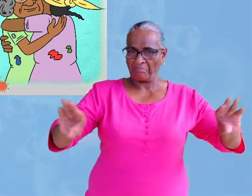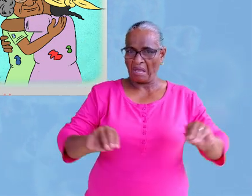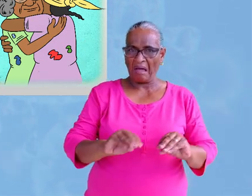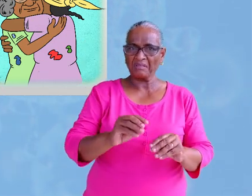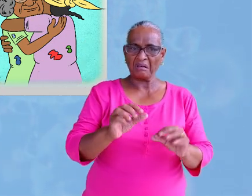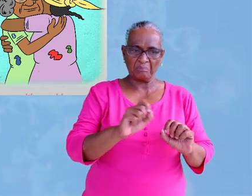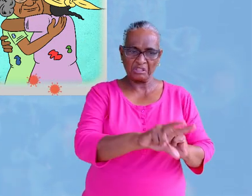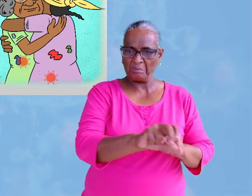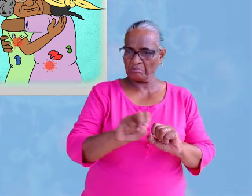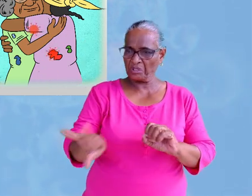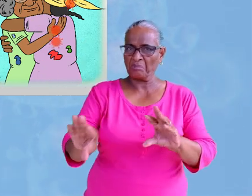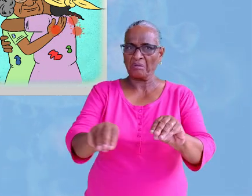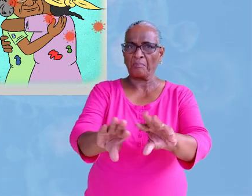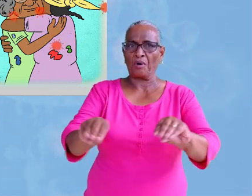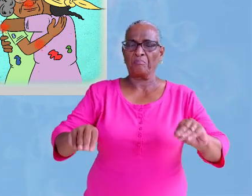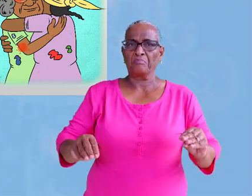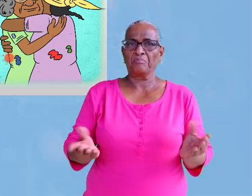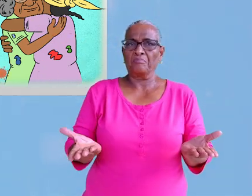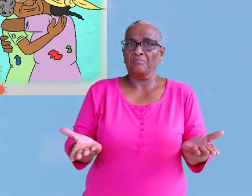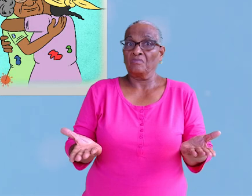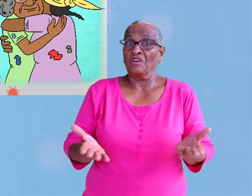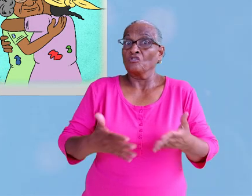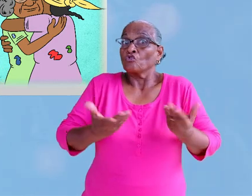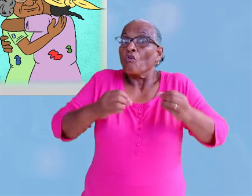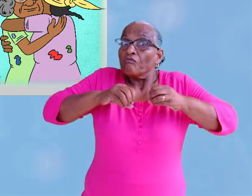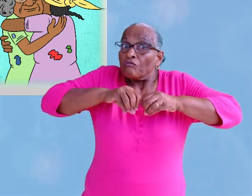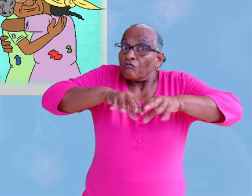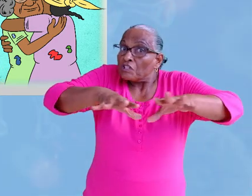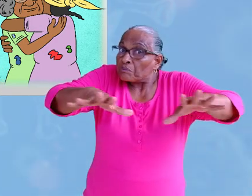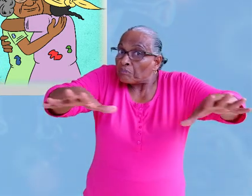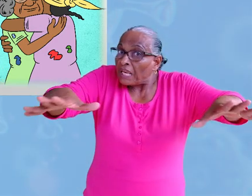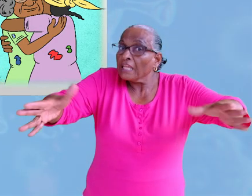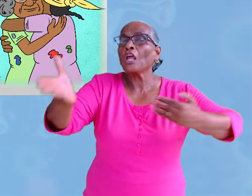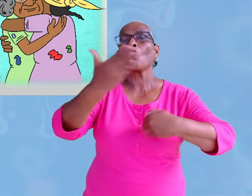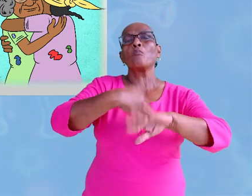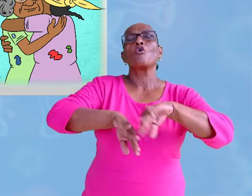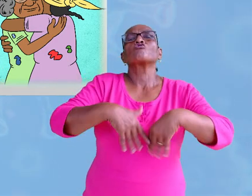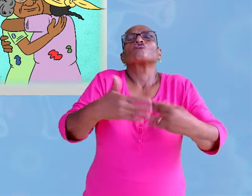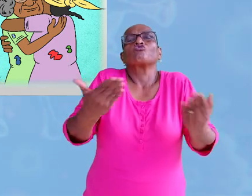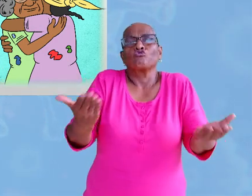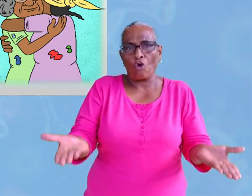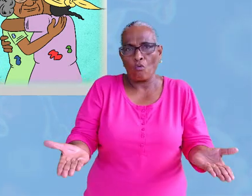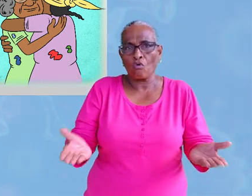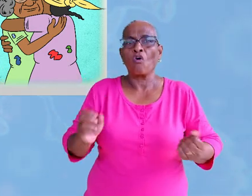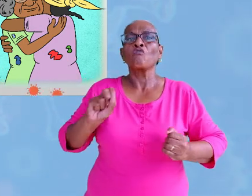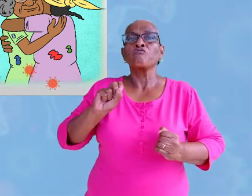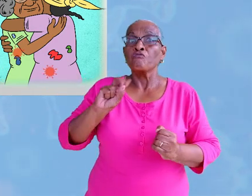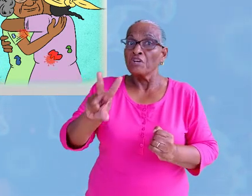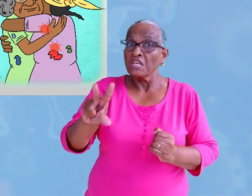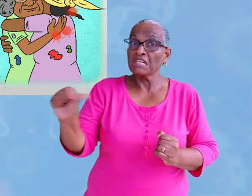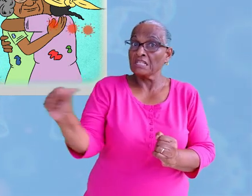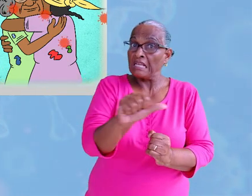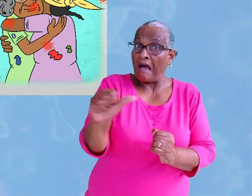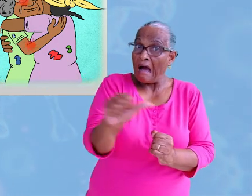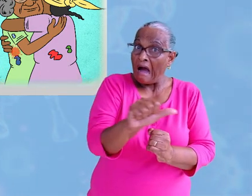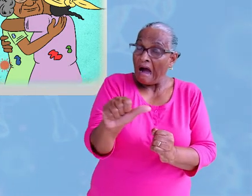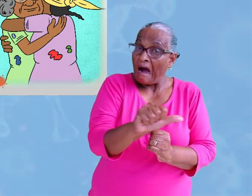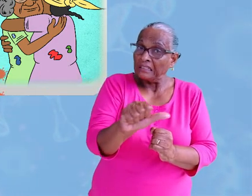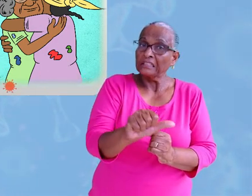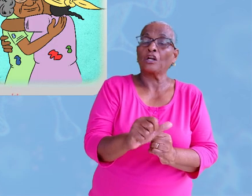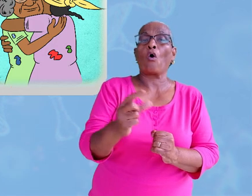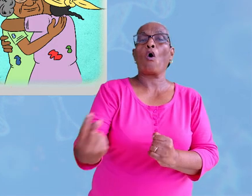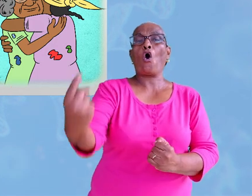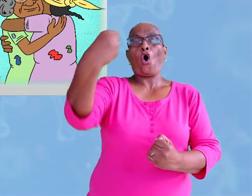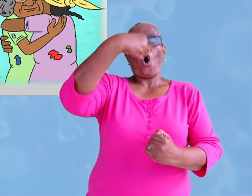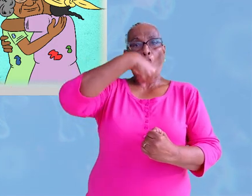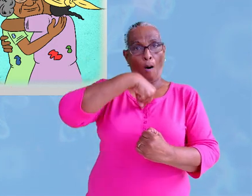die besmet zijn. Zo vindt verspreiding plaats en kan een virus ook via anderen op